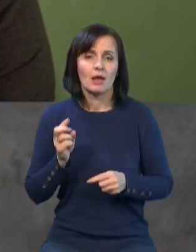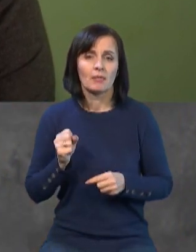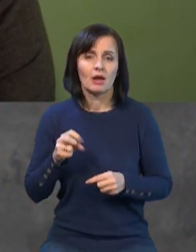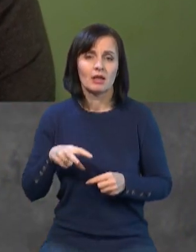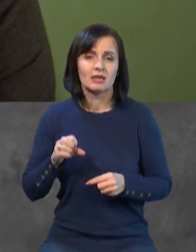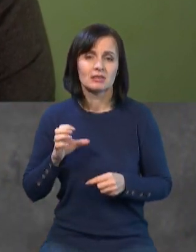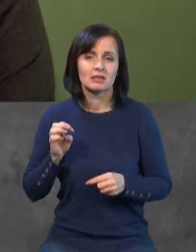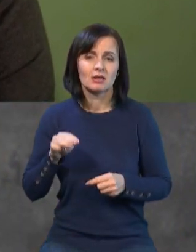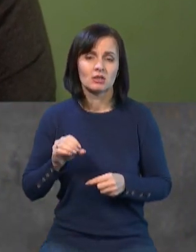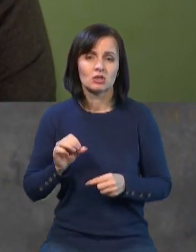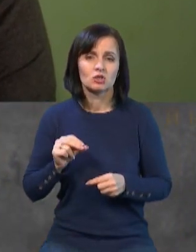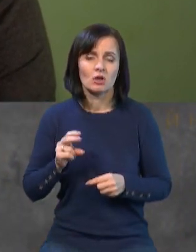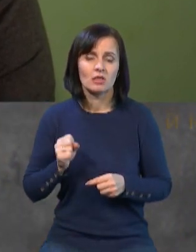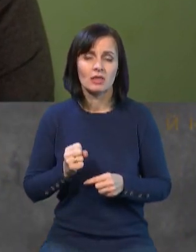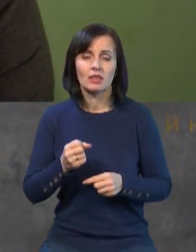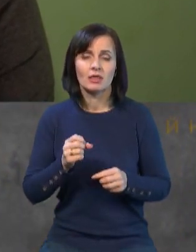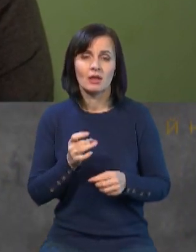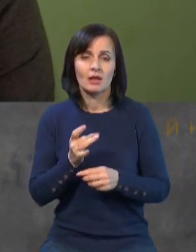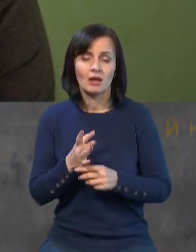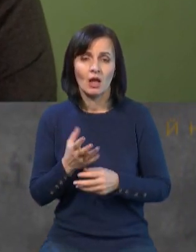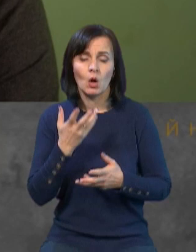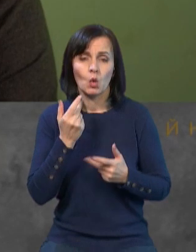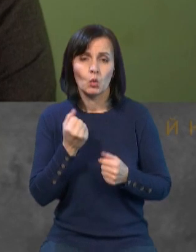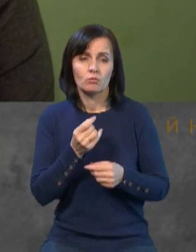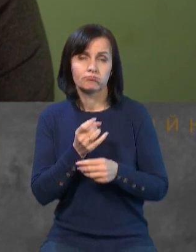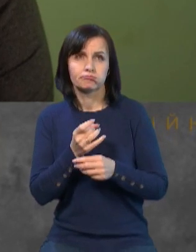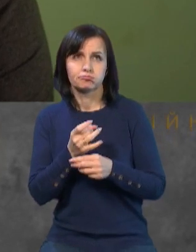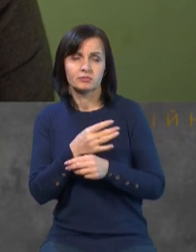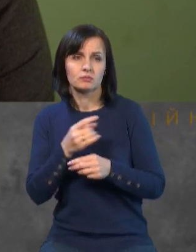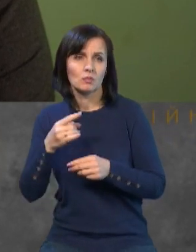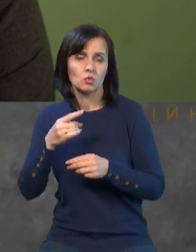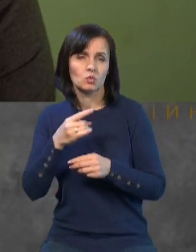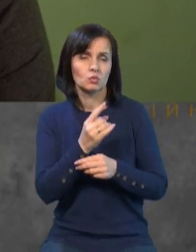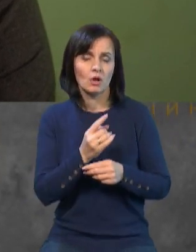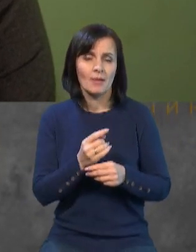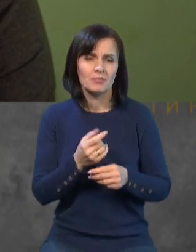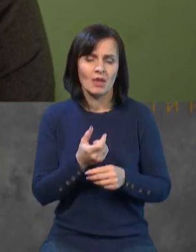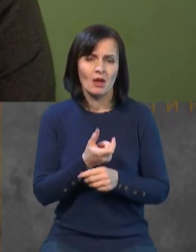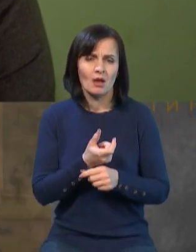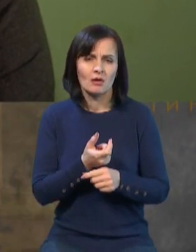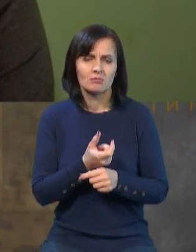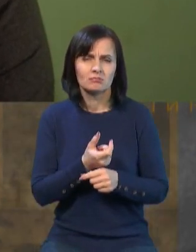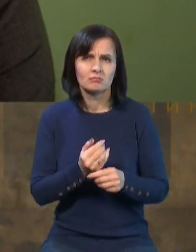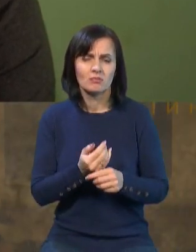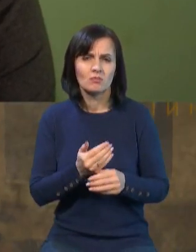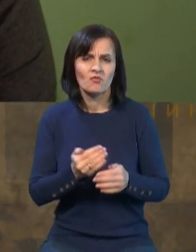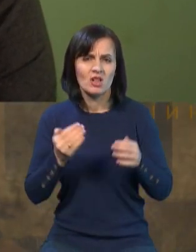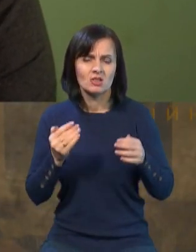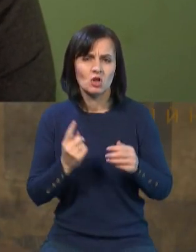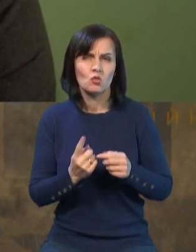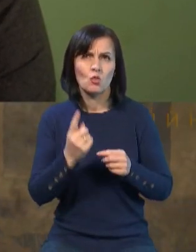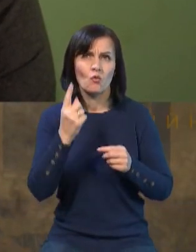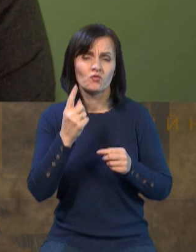вистрілюється по балістичній траєкторії, тобто, підіймається на величезну висоту у декілька десятків кілометрів, і після цього